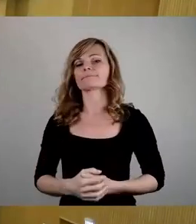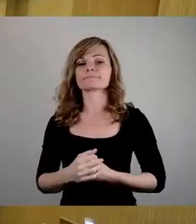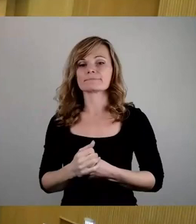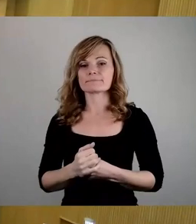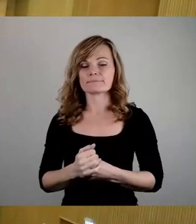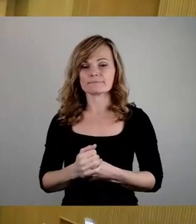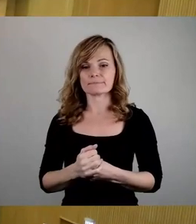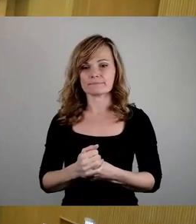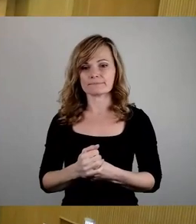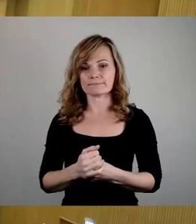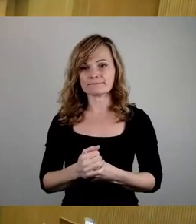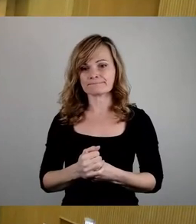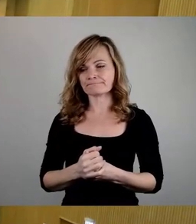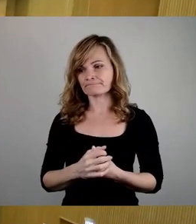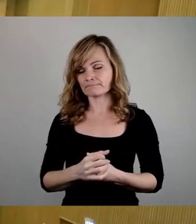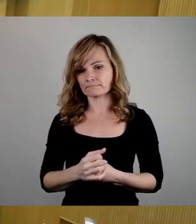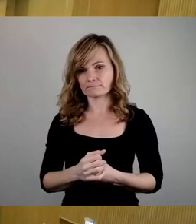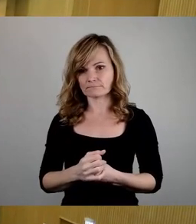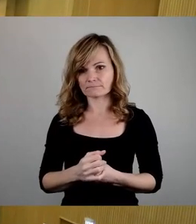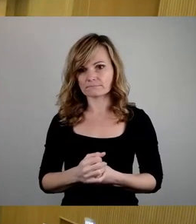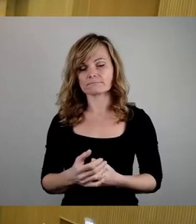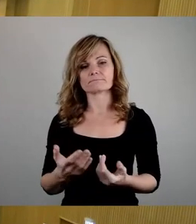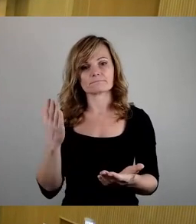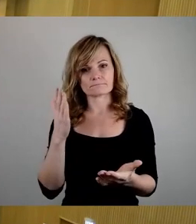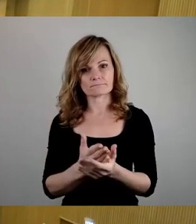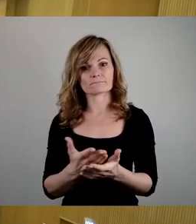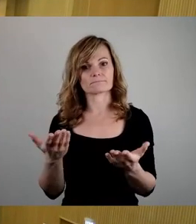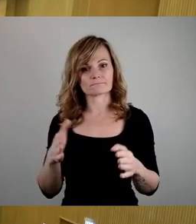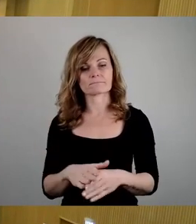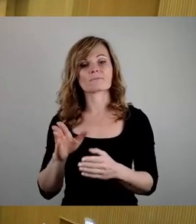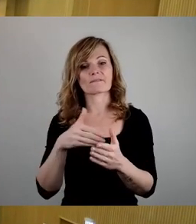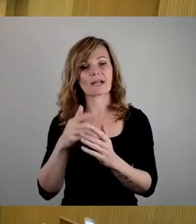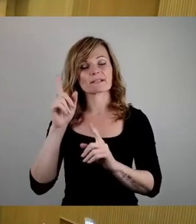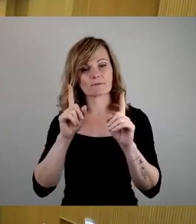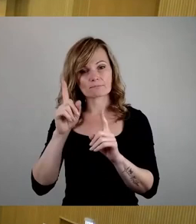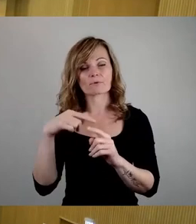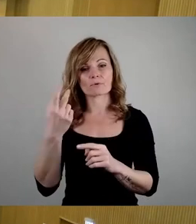So, damit ist mal die Fraktionsrunde beendet. Weitere Wortmeldungen? Herr Dietze und dann Herr Breuer.